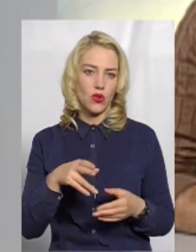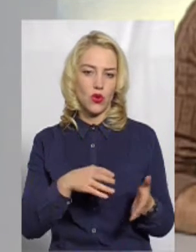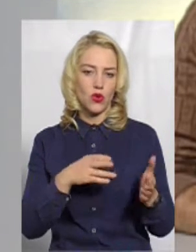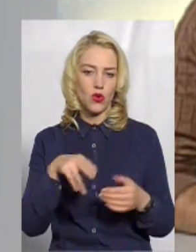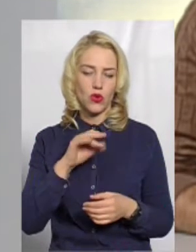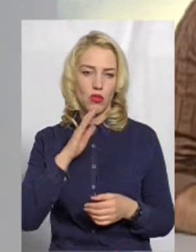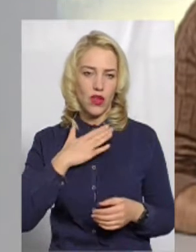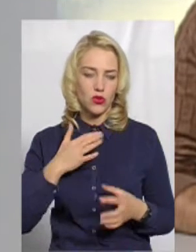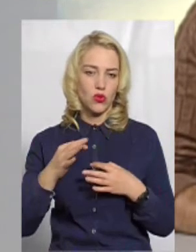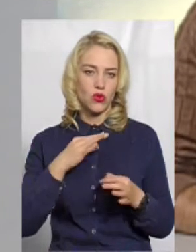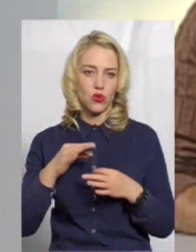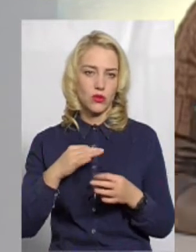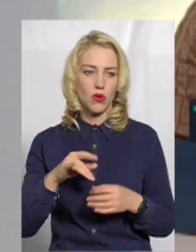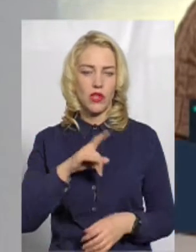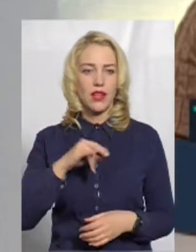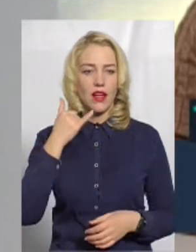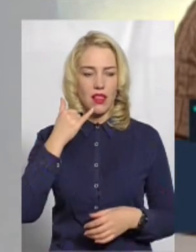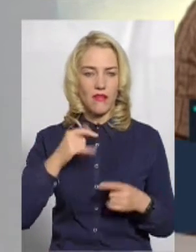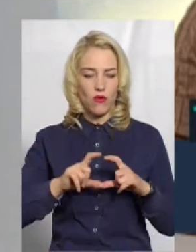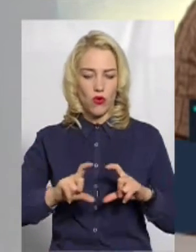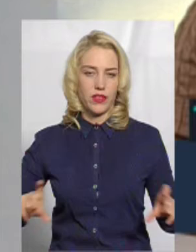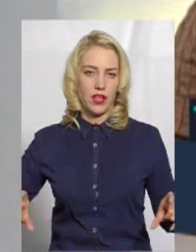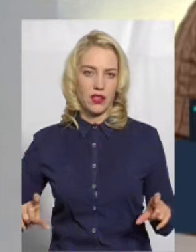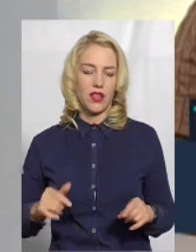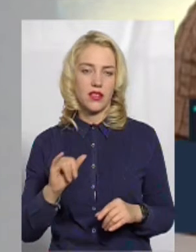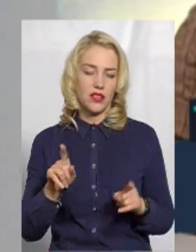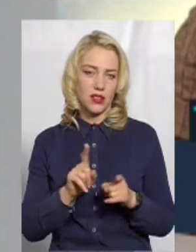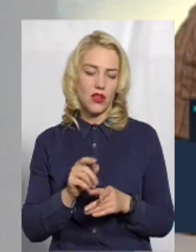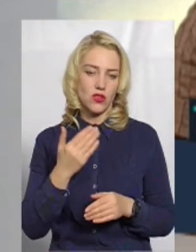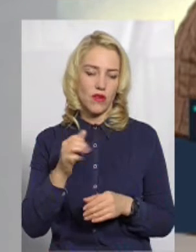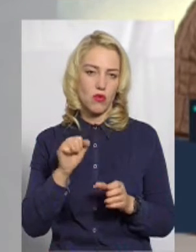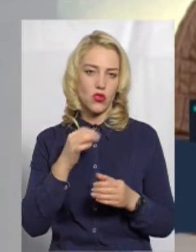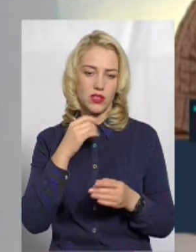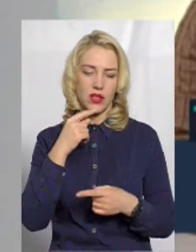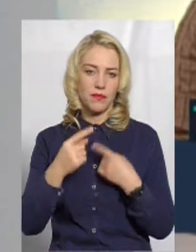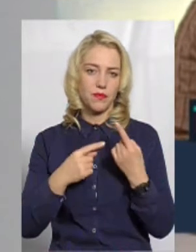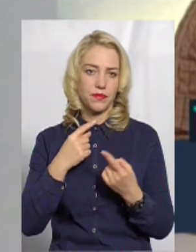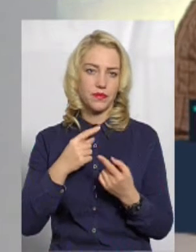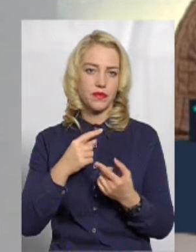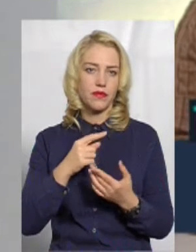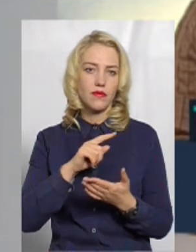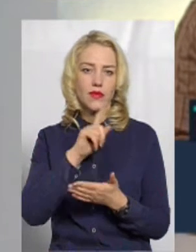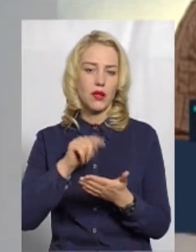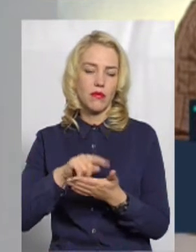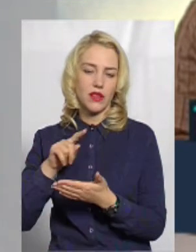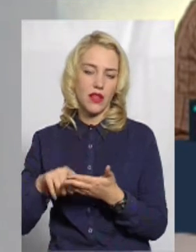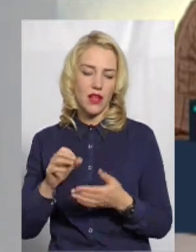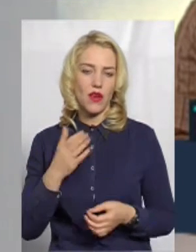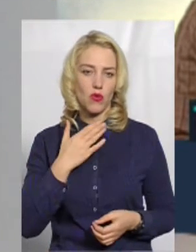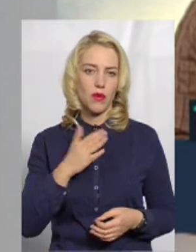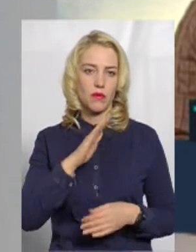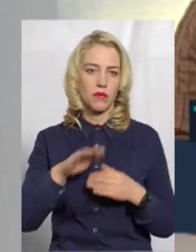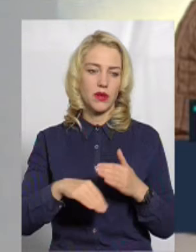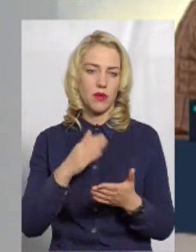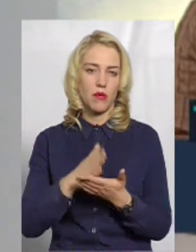розмови телефоном, номер якого ви бачите зараз на екрані, а також можете ставити свої запитання у коментарях під прямою